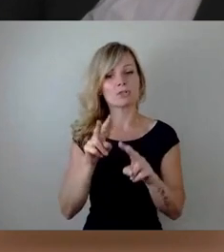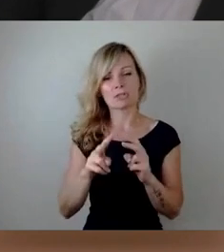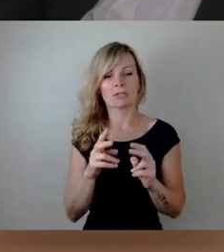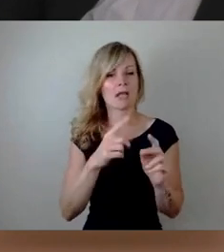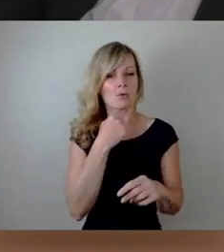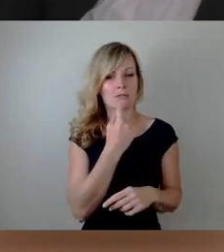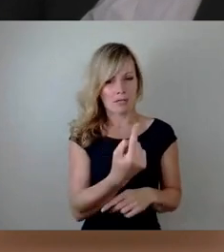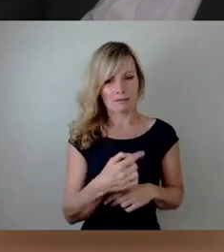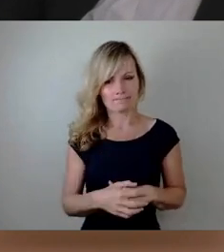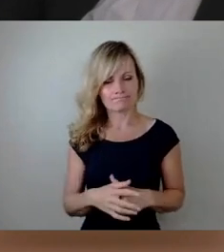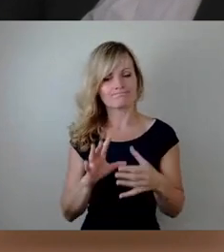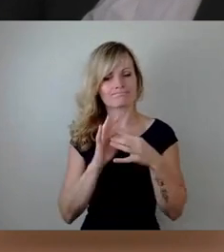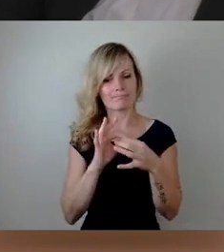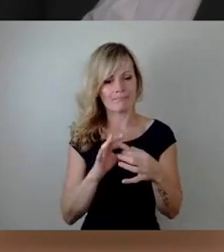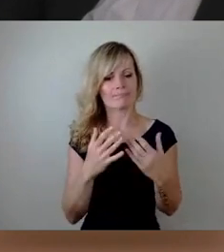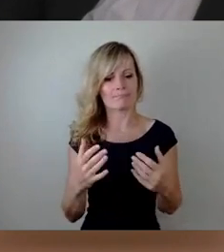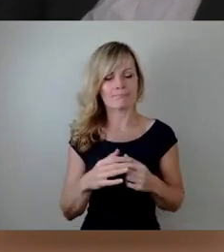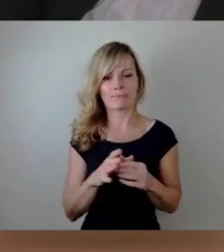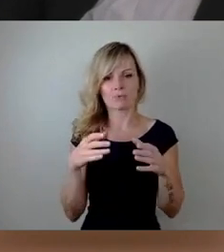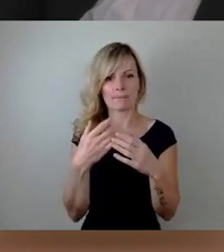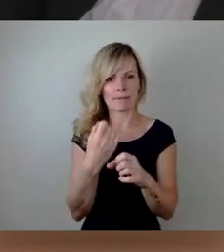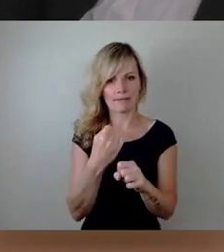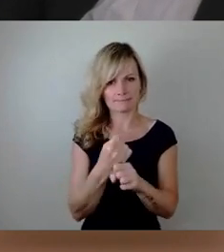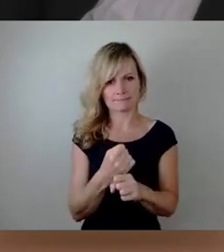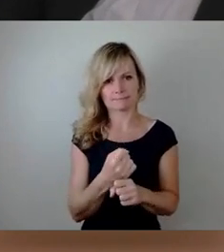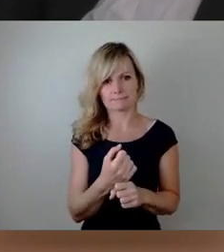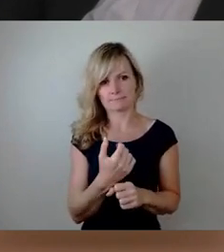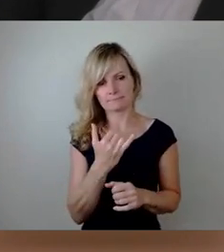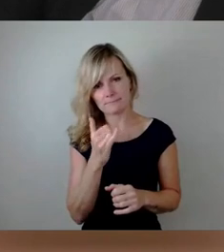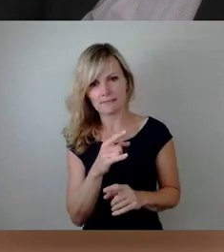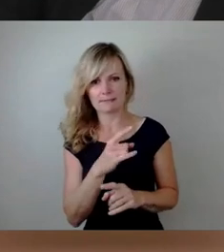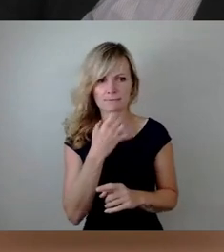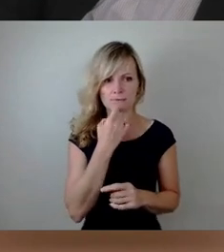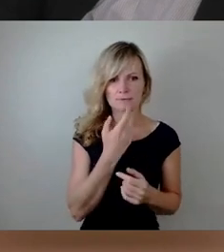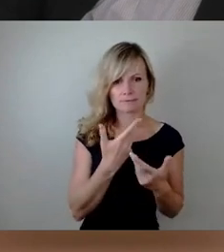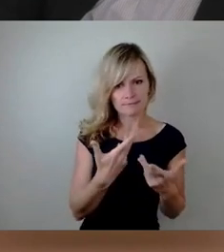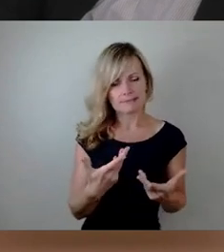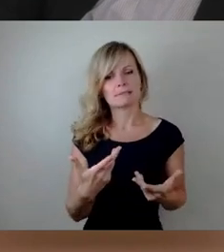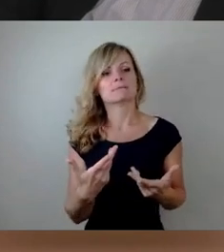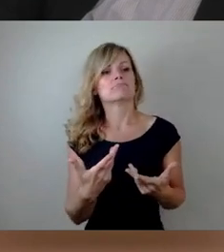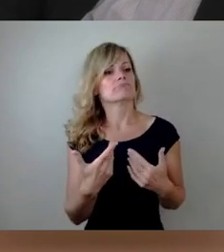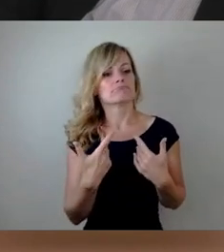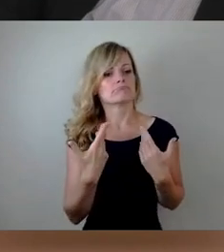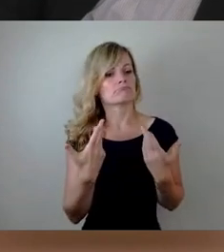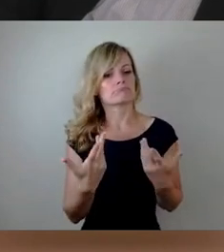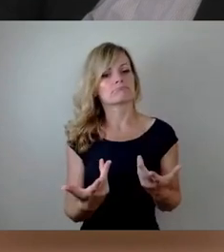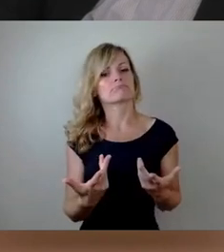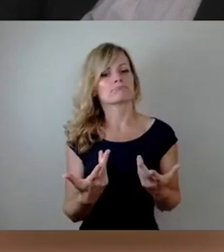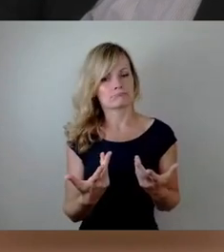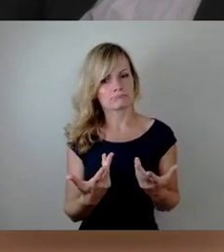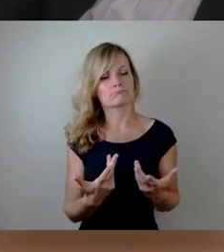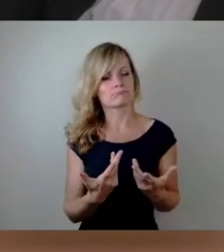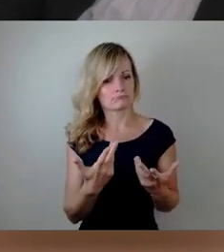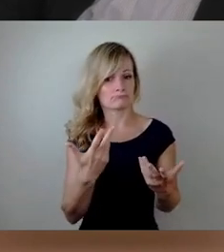Willen auch für eine Zusammenarbeit angeht, dem ich erstmal auch ein gewisses Gewicht einordne.